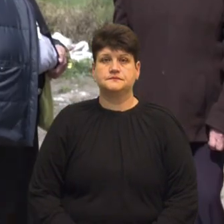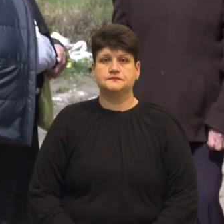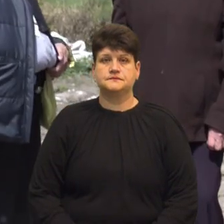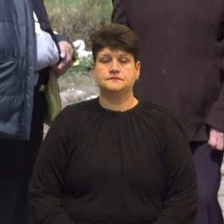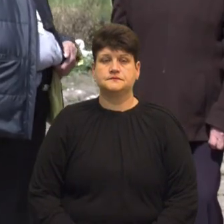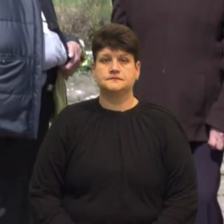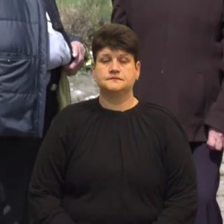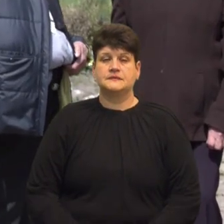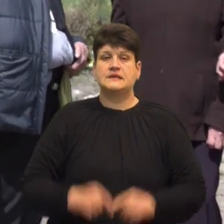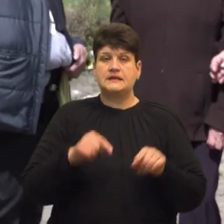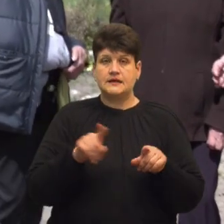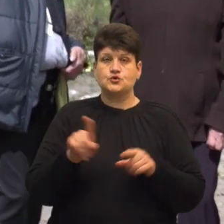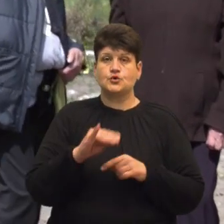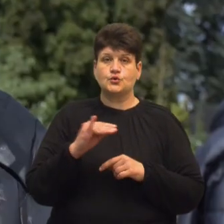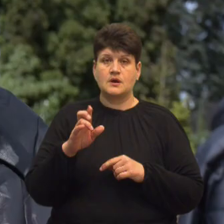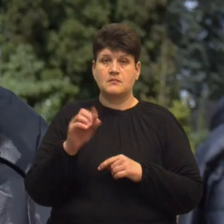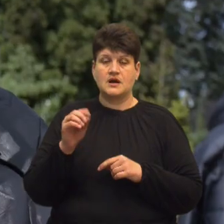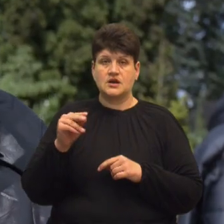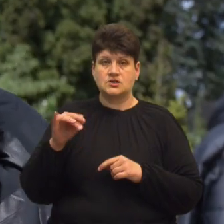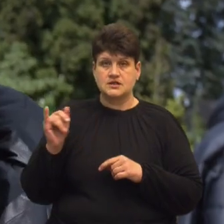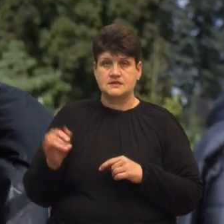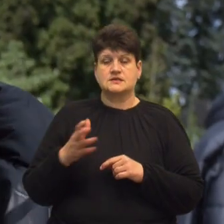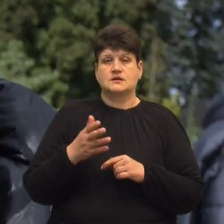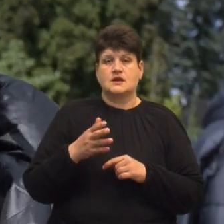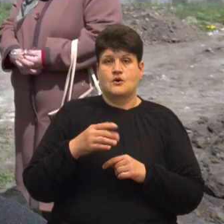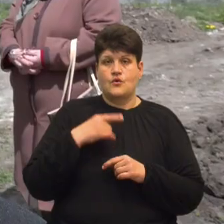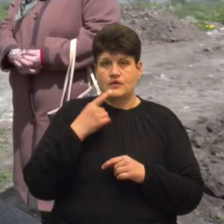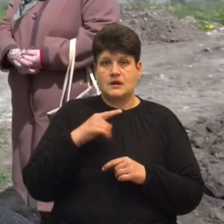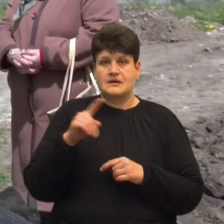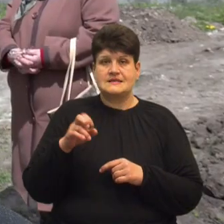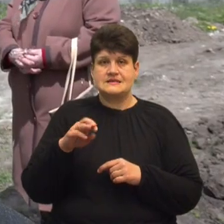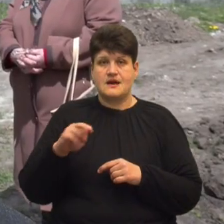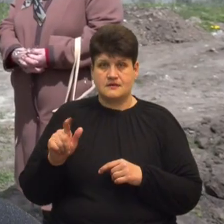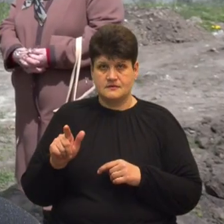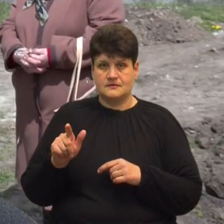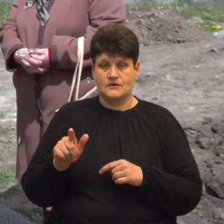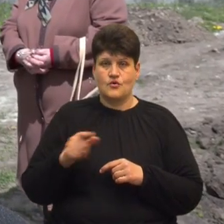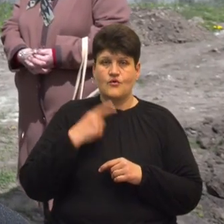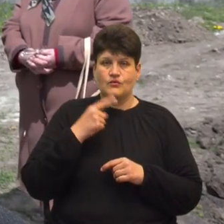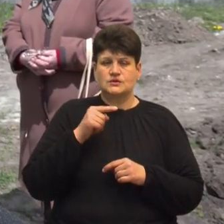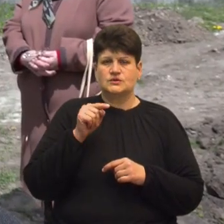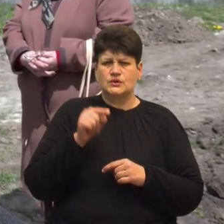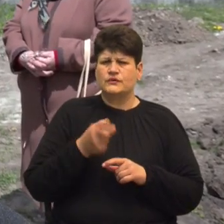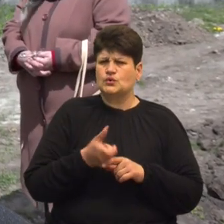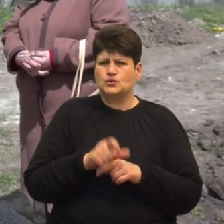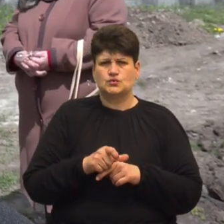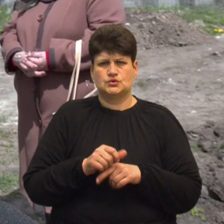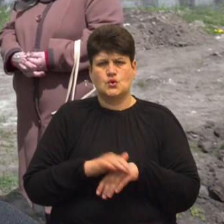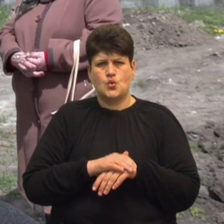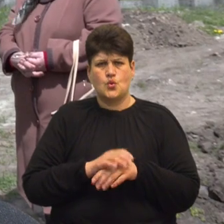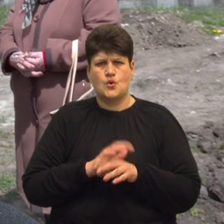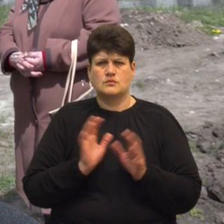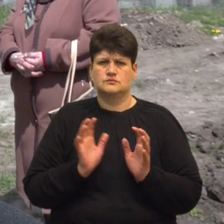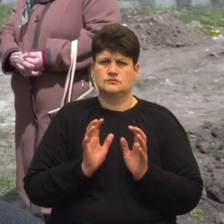Те ще Юрія Бачинського Надія Лумнецька розповіла про зятя. Він дуже добрий, дуже турботливий.